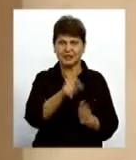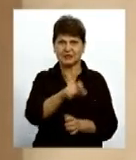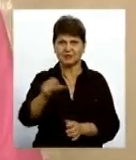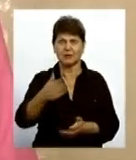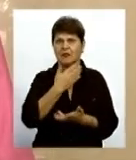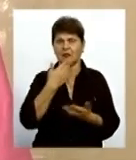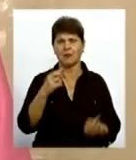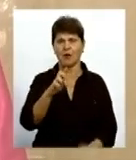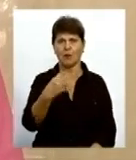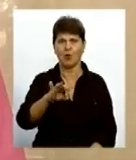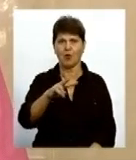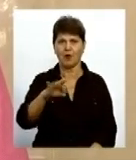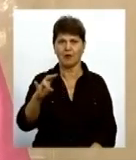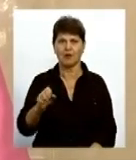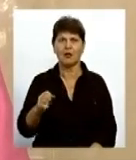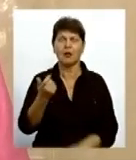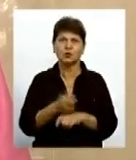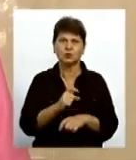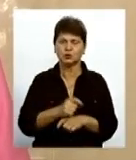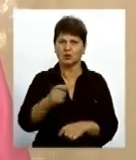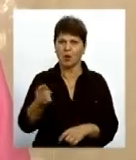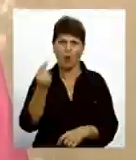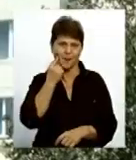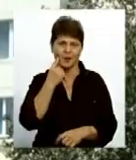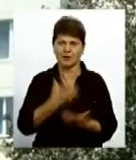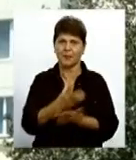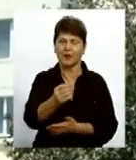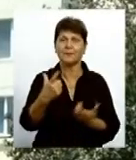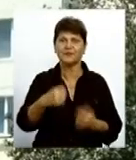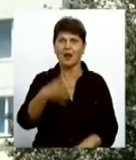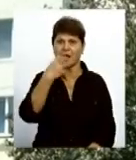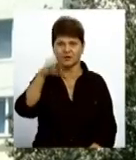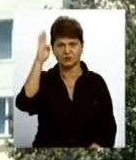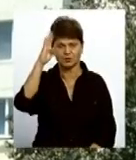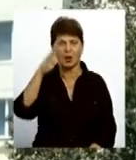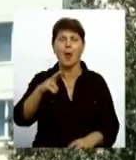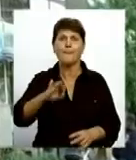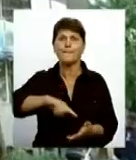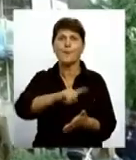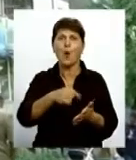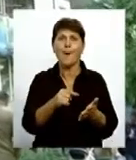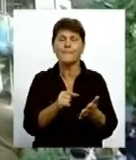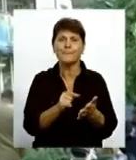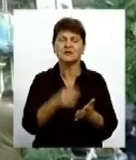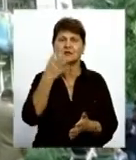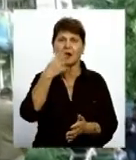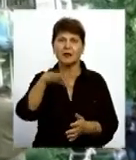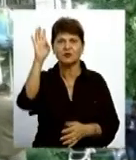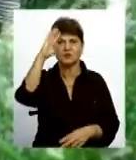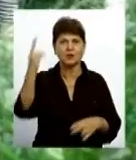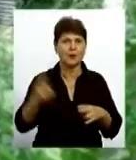має болєра І дуже обідно, що ми платимо, ідеться гаряча вода Загалом по місту без гарячої води залишилось понад 400